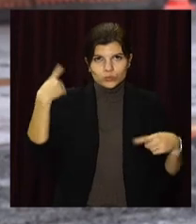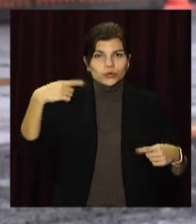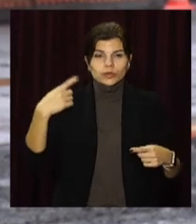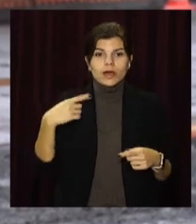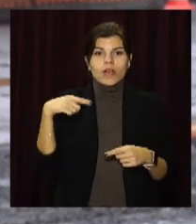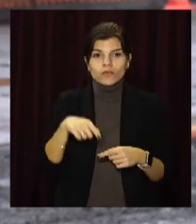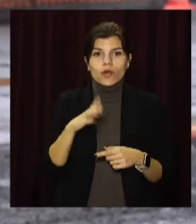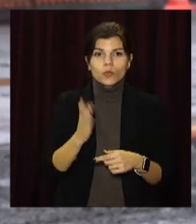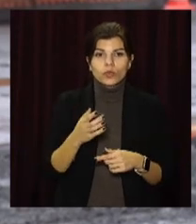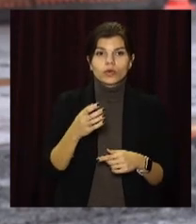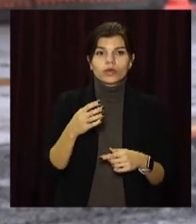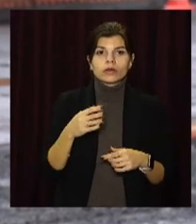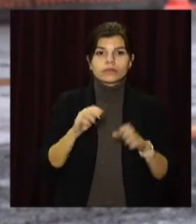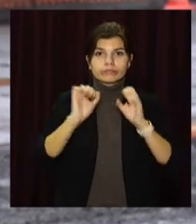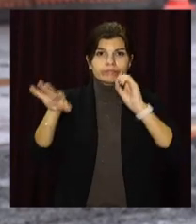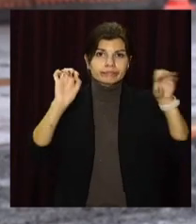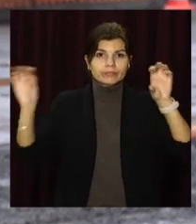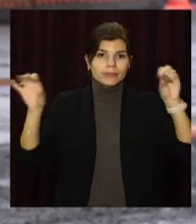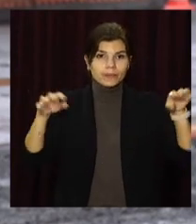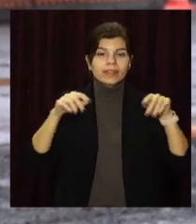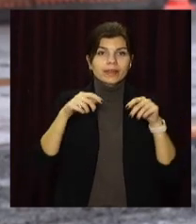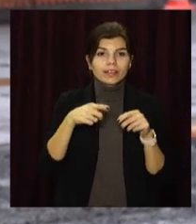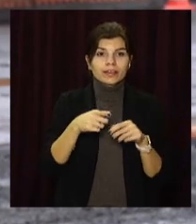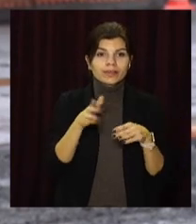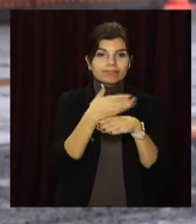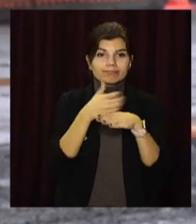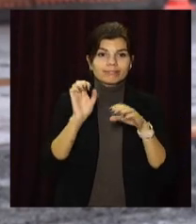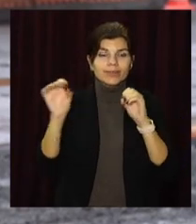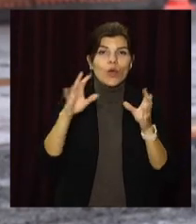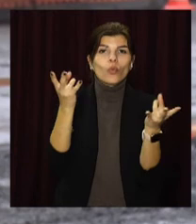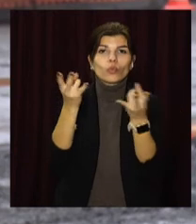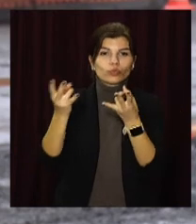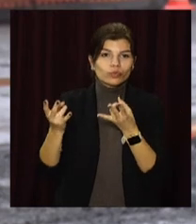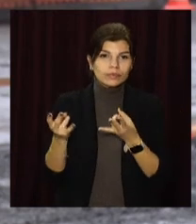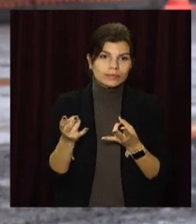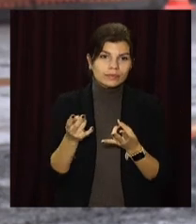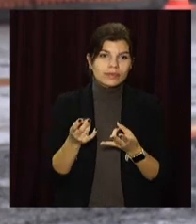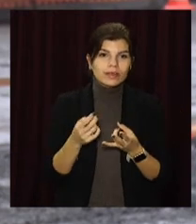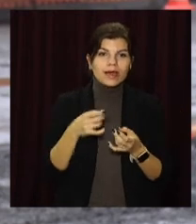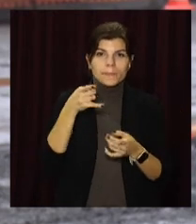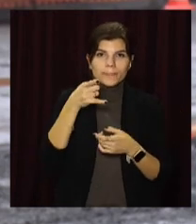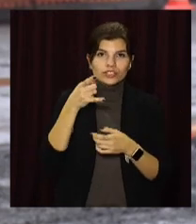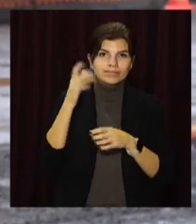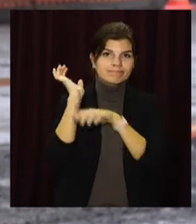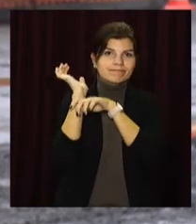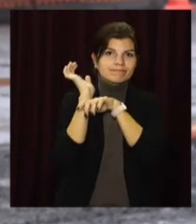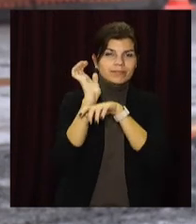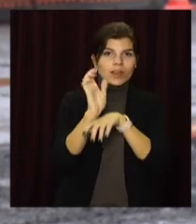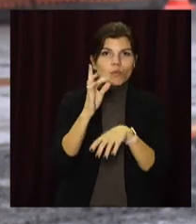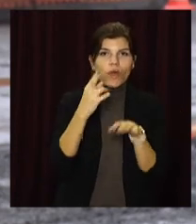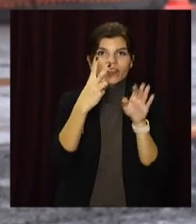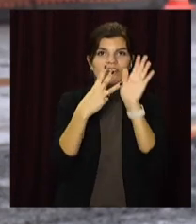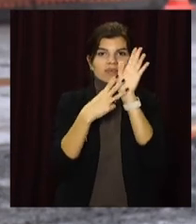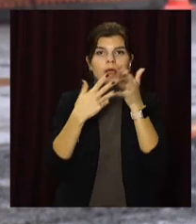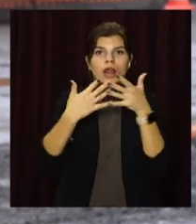І він заходить сюди, на цю територію. Вже з цієї бази він далі автотранспортом розводиться по 28